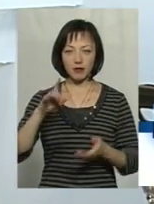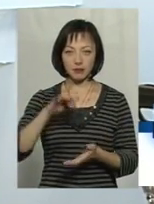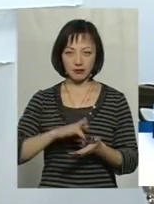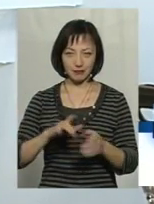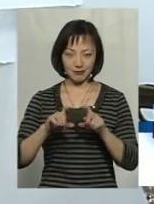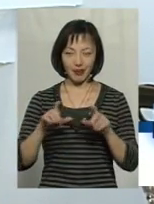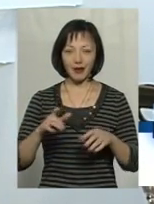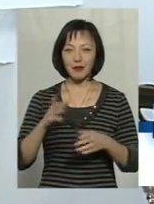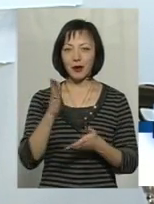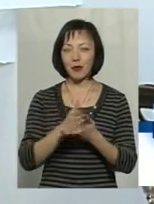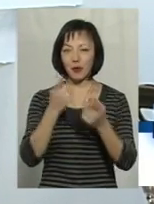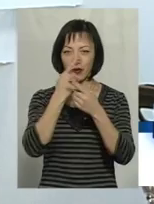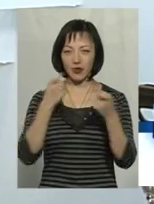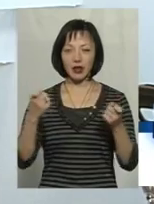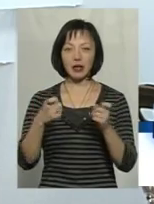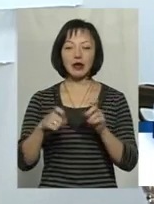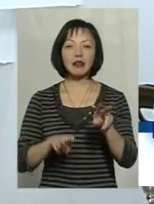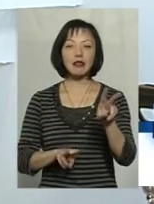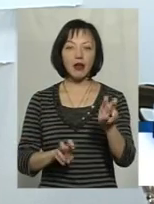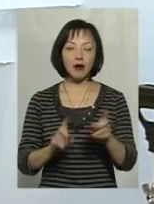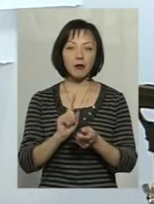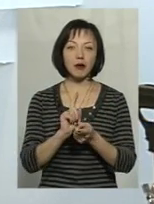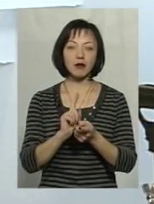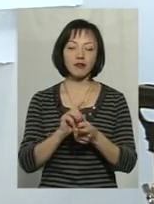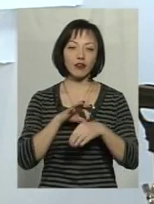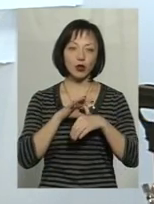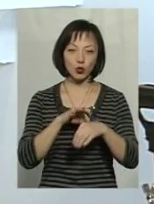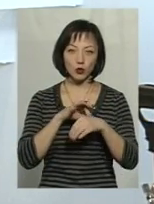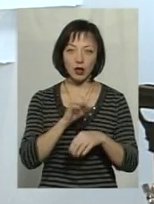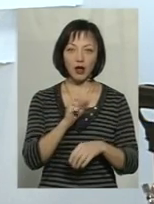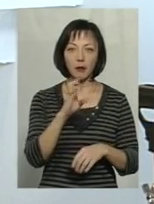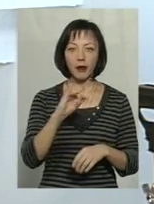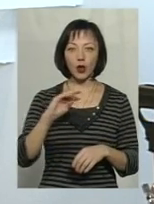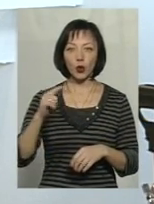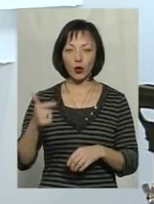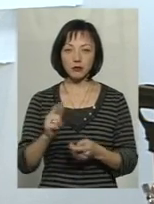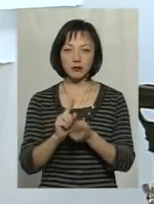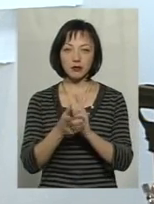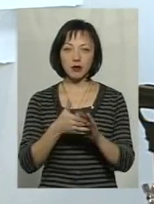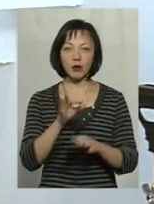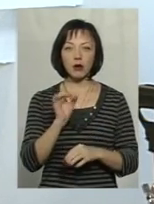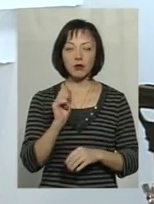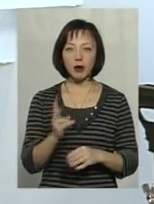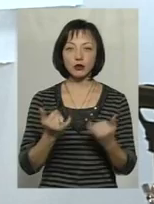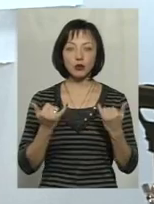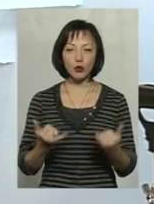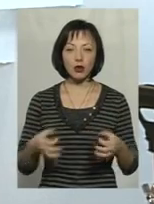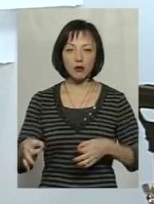прямому ефірі тема. Я Анна Бендюх, переклад на жестову мову Ольга Рибак. І нині у цій студії ми